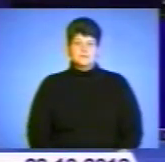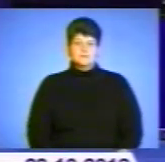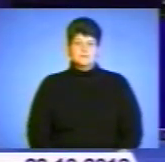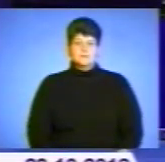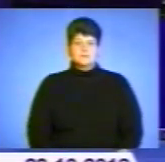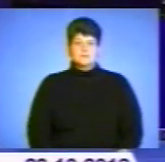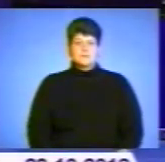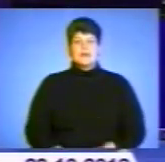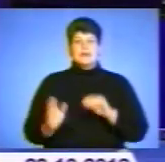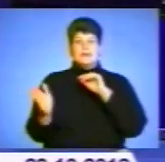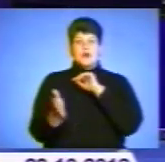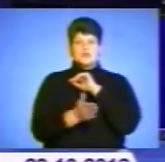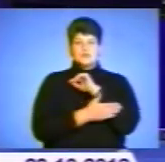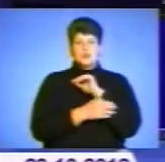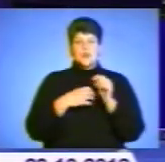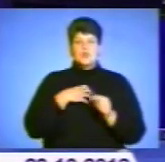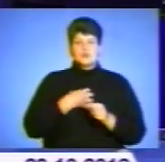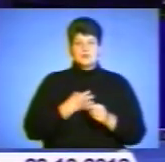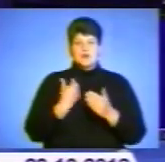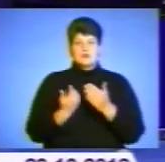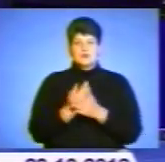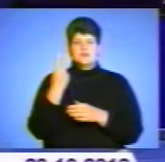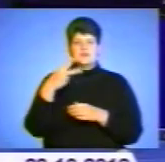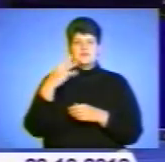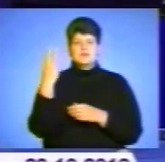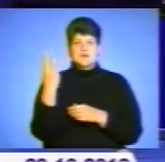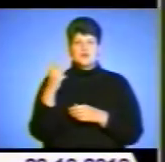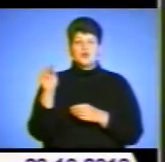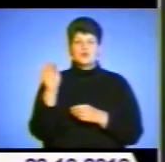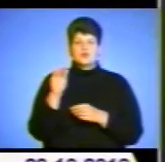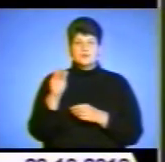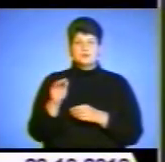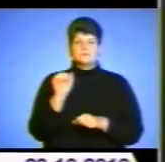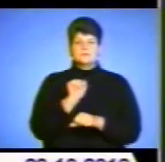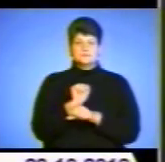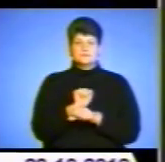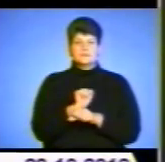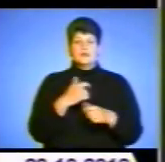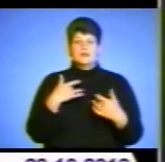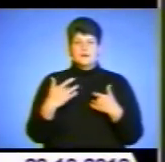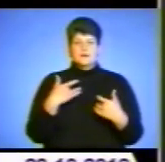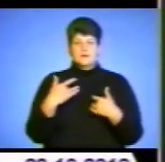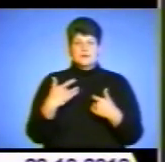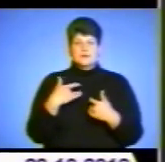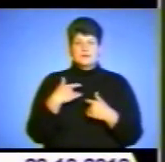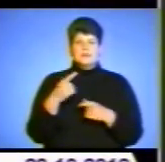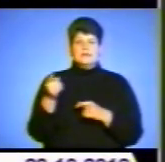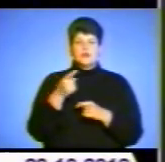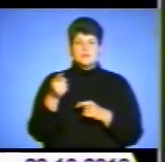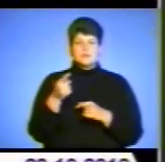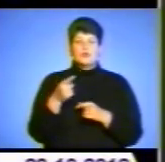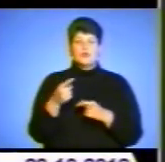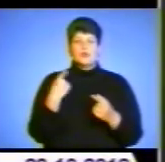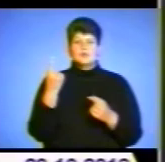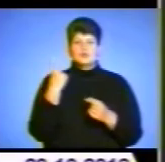І наостанок Сумна новина. 23 жовтня перестало битися серце народного артиста України, актора Тернопільського академічного